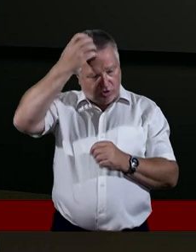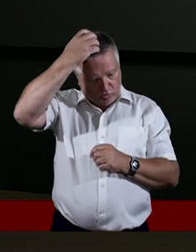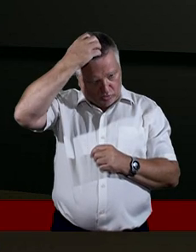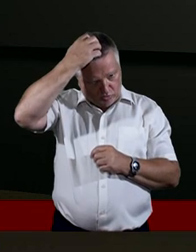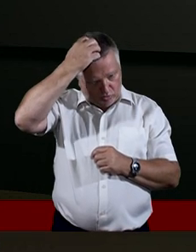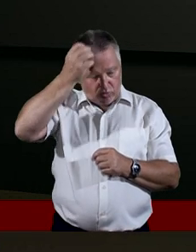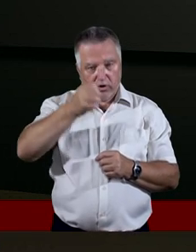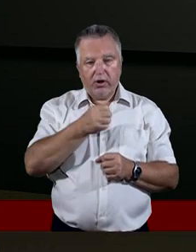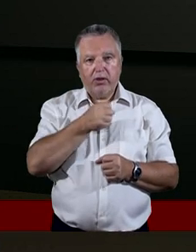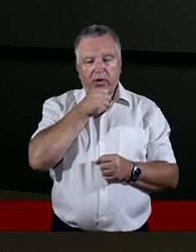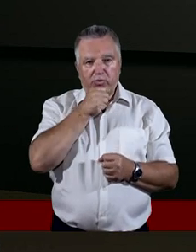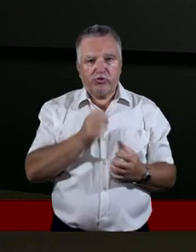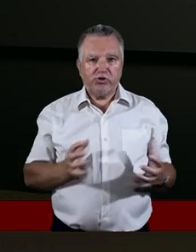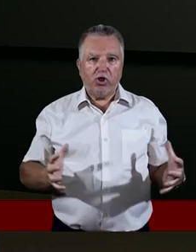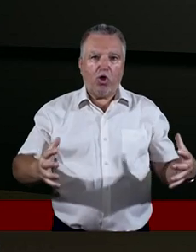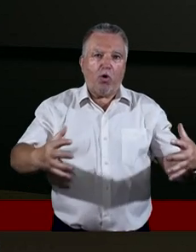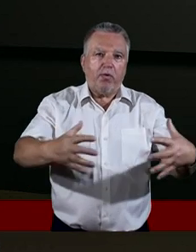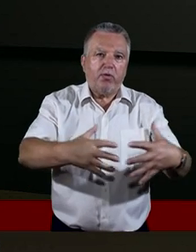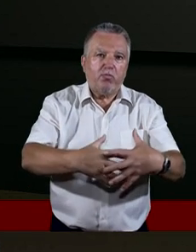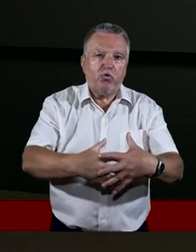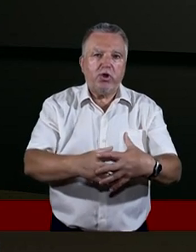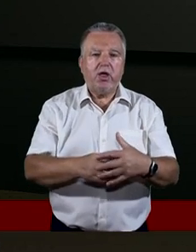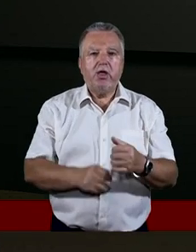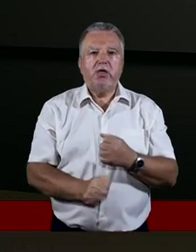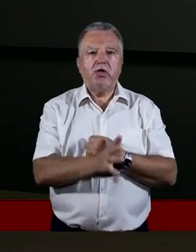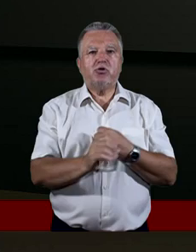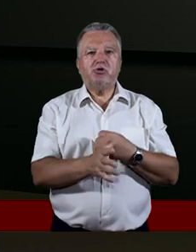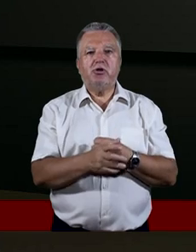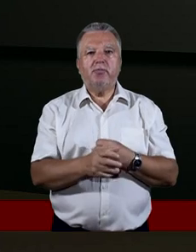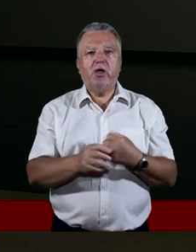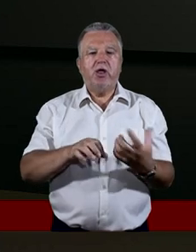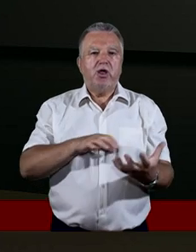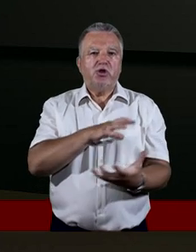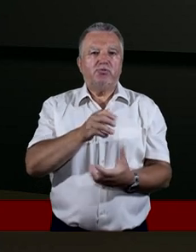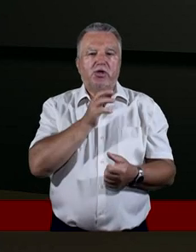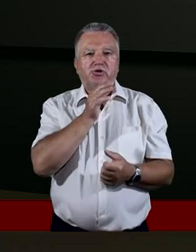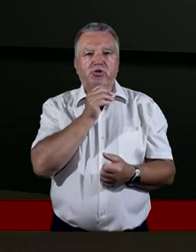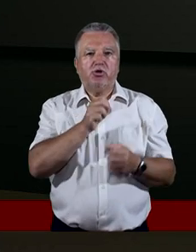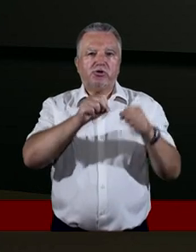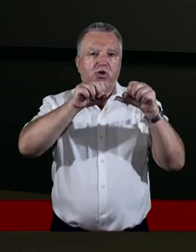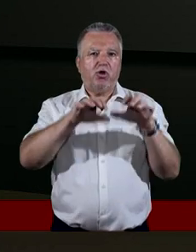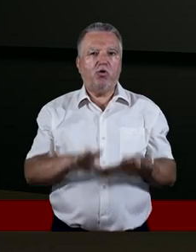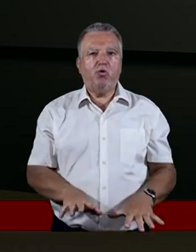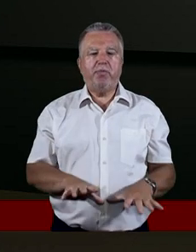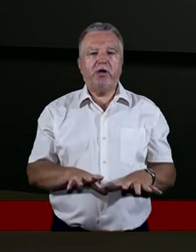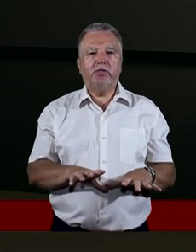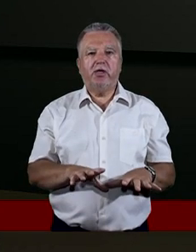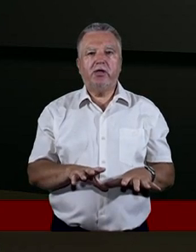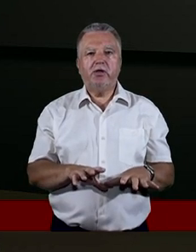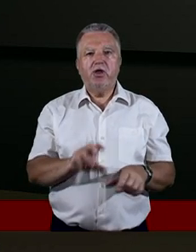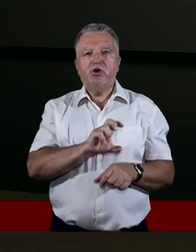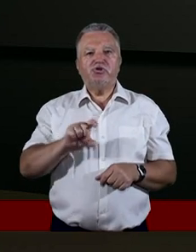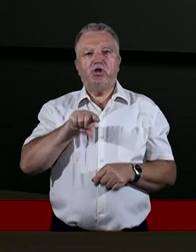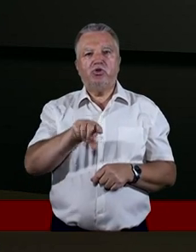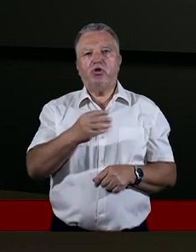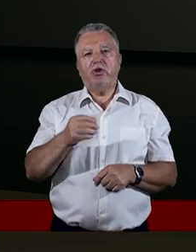oblega Jerozolimę. Ich świat legł w gruzach. Czy to nie były czasy końca dla nich? Jak byście